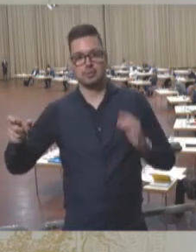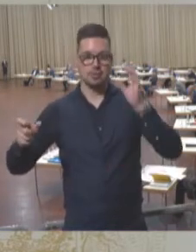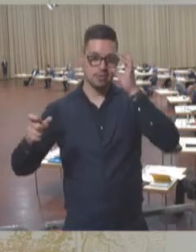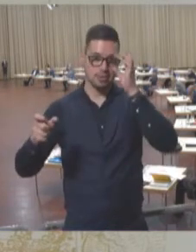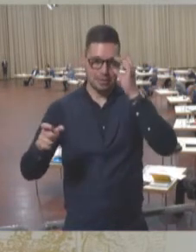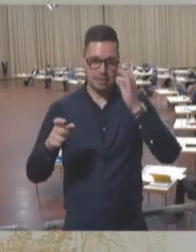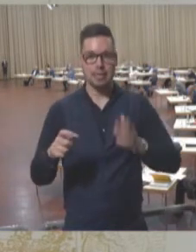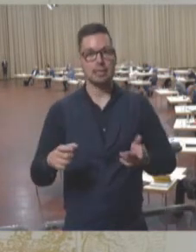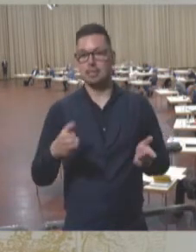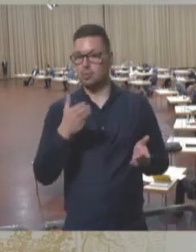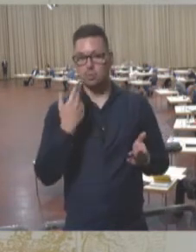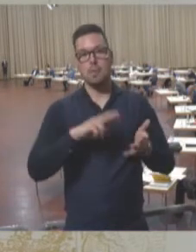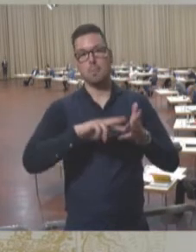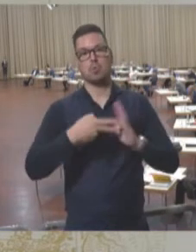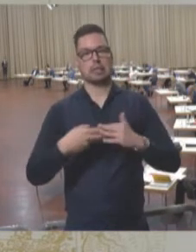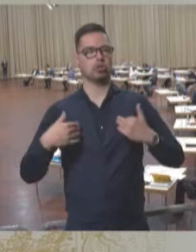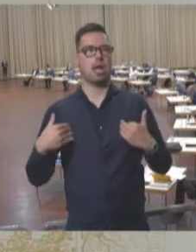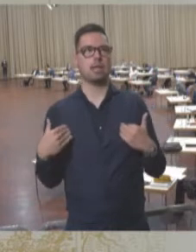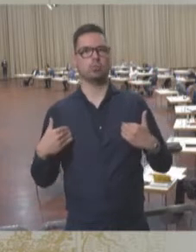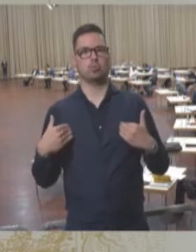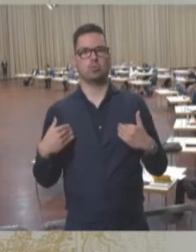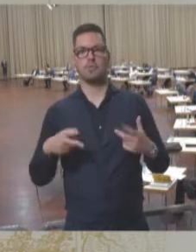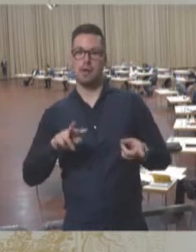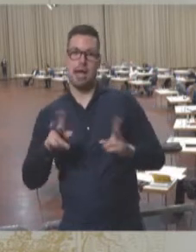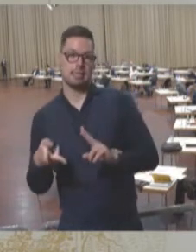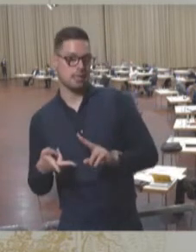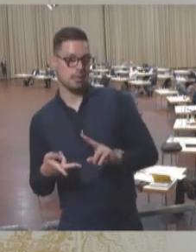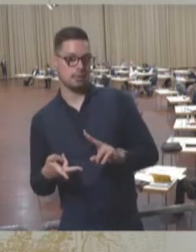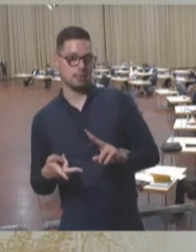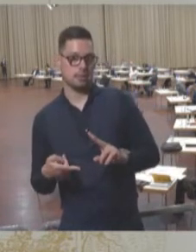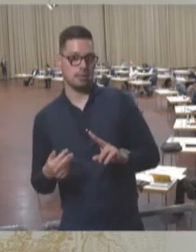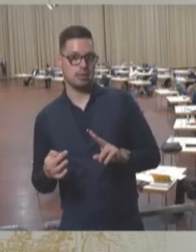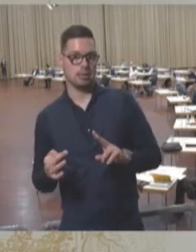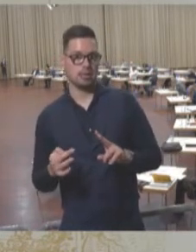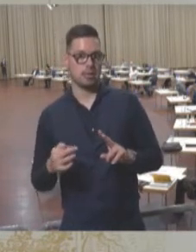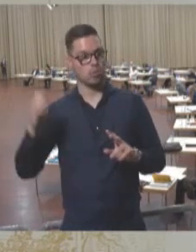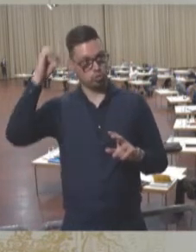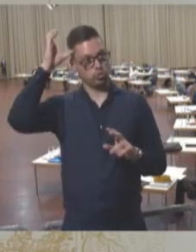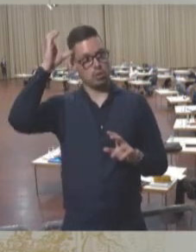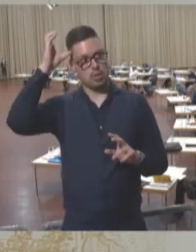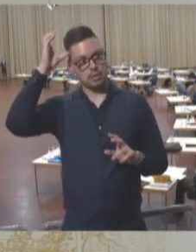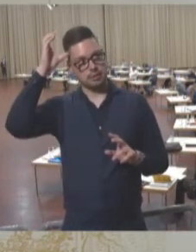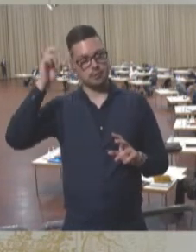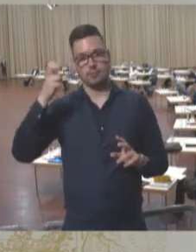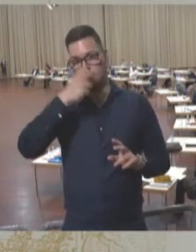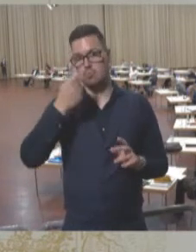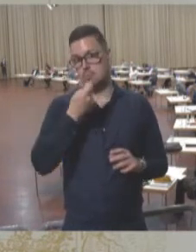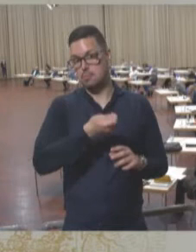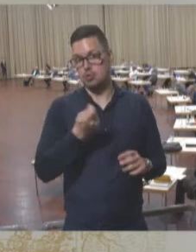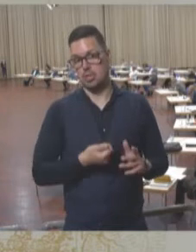Weise als durch ihre politische Haltung, die auf andere Weise als durch ihre Kompetenz zu überzeugen versuchen.